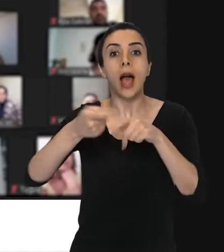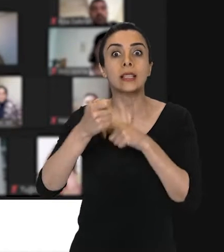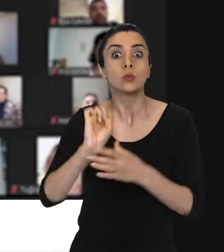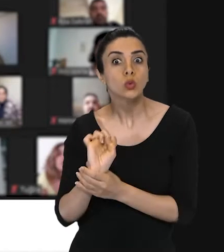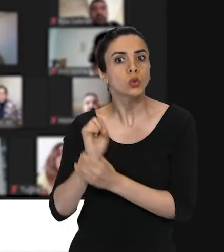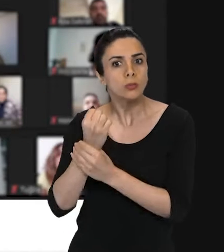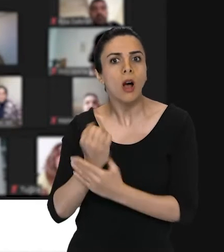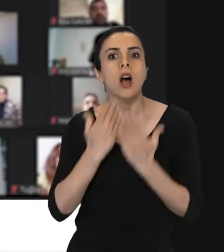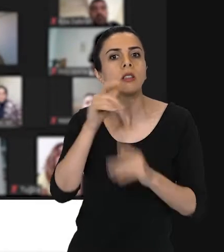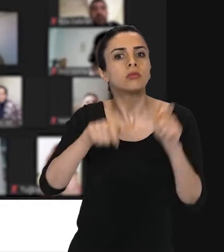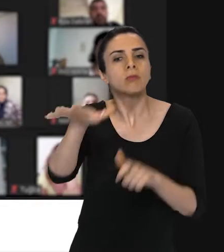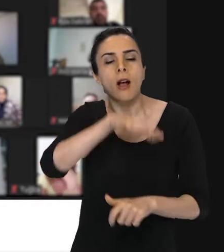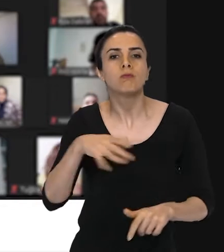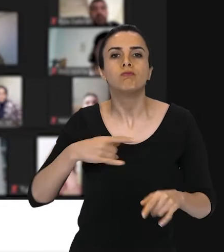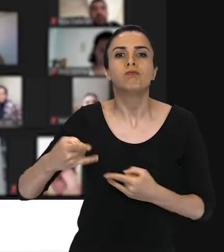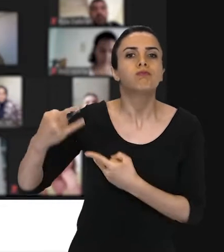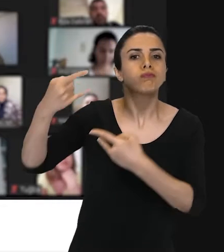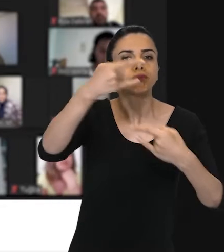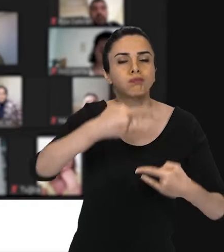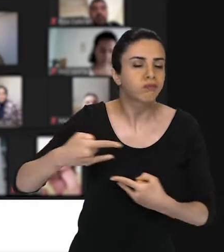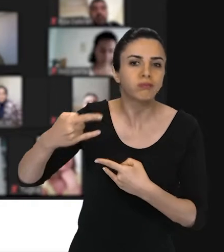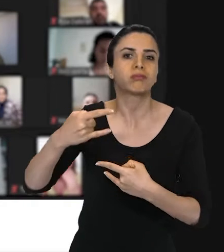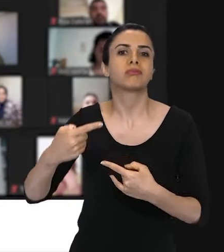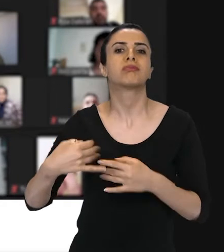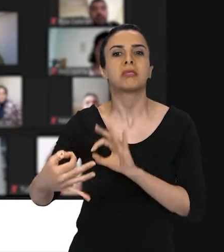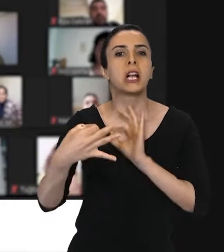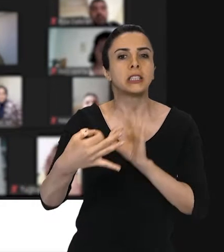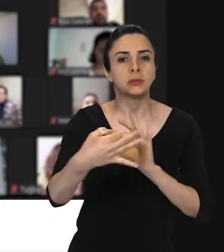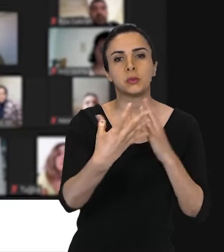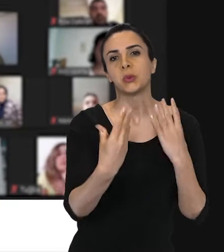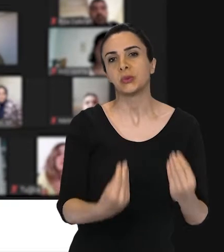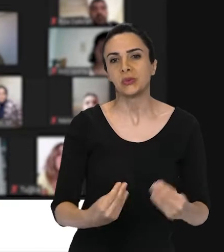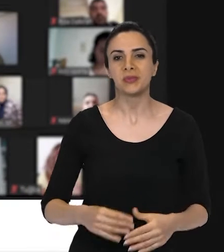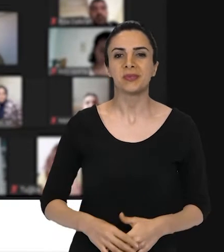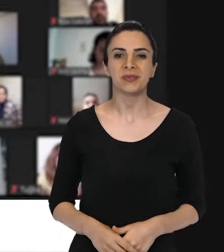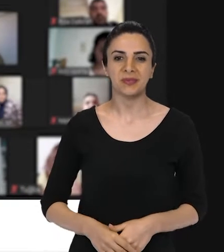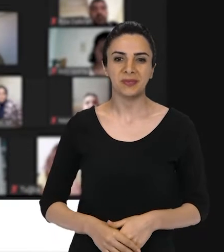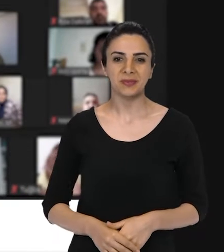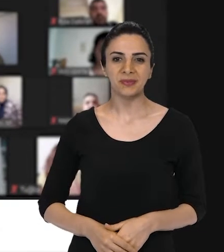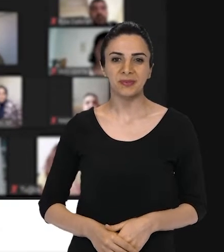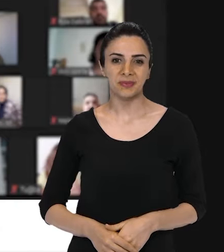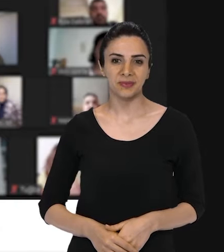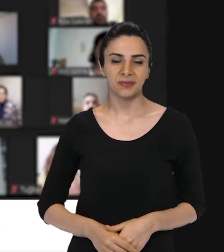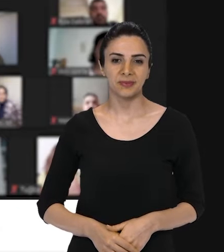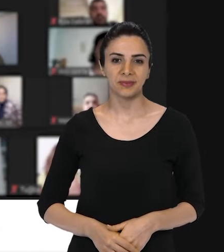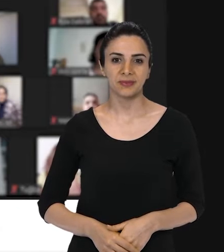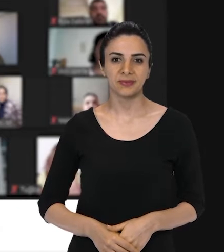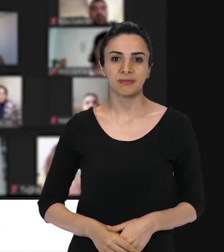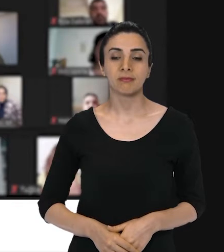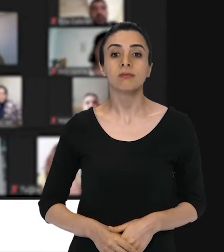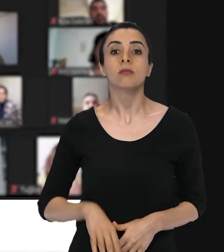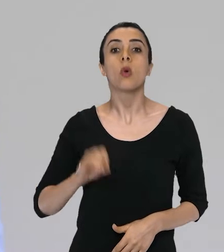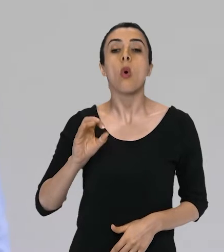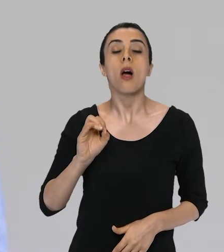akademisyenlerle bir araya geldik. Sabahlı Vakfı'nın okula dönüş buluşmaları başlıklı Görüntülü Görüşme Ekranında Onlar Çöğretmen Var Köy